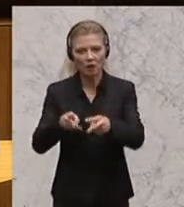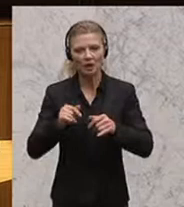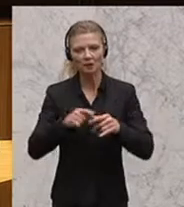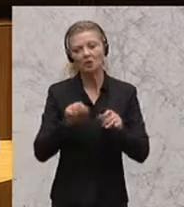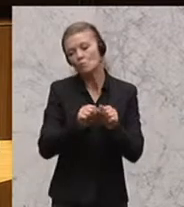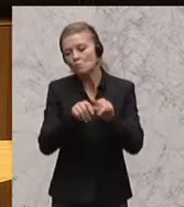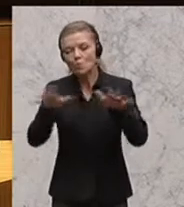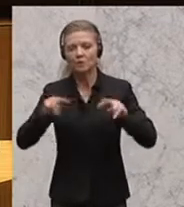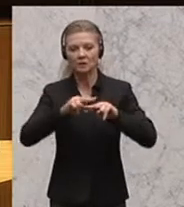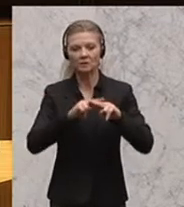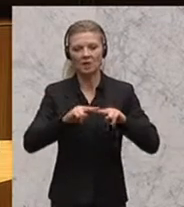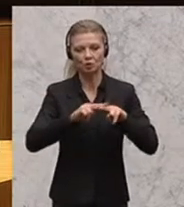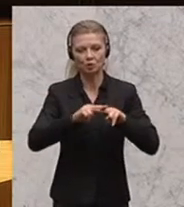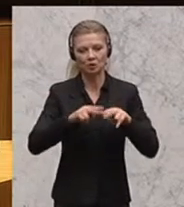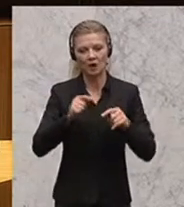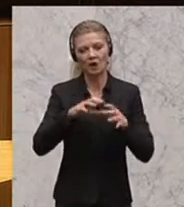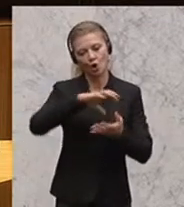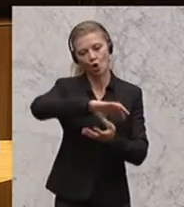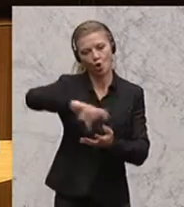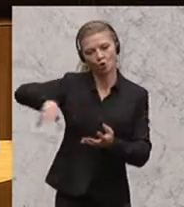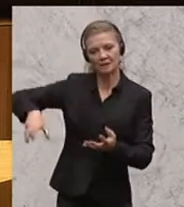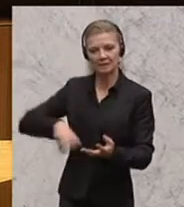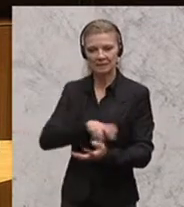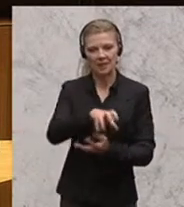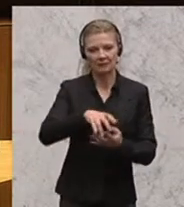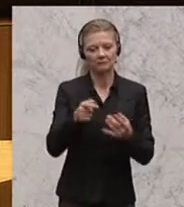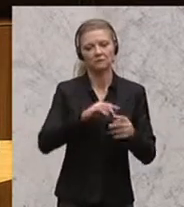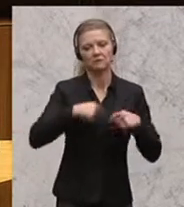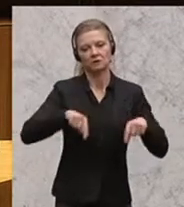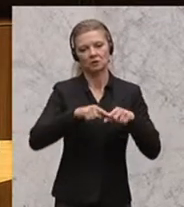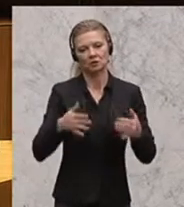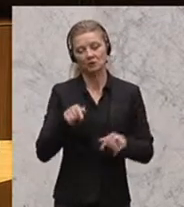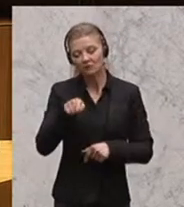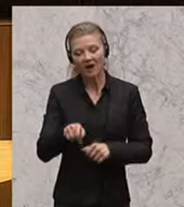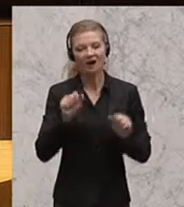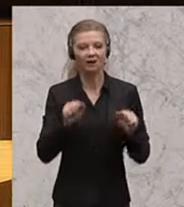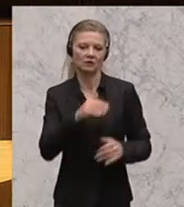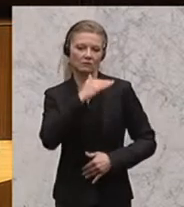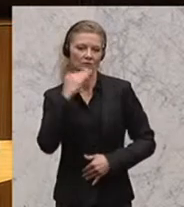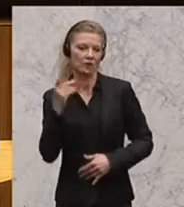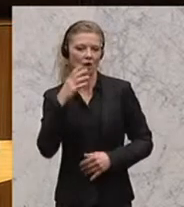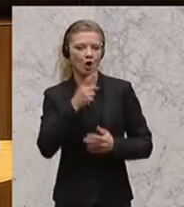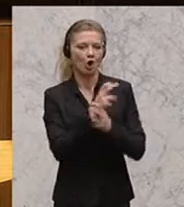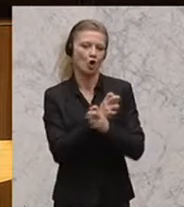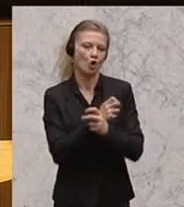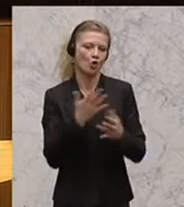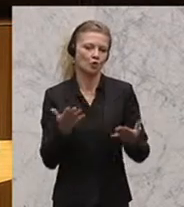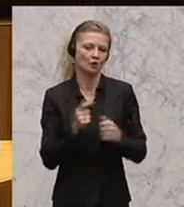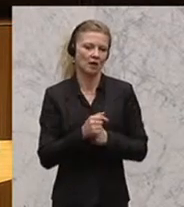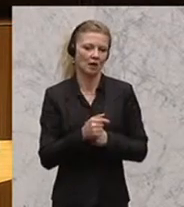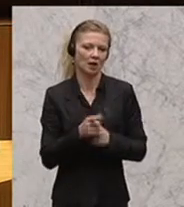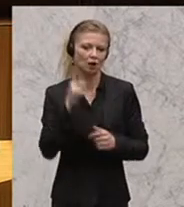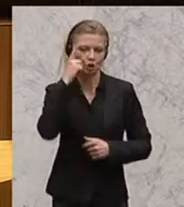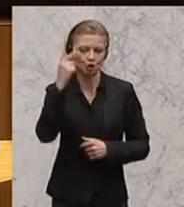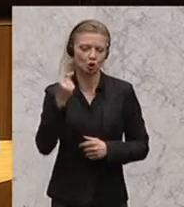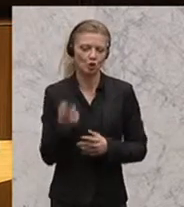Konzerngesellschaften. In diesem Bereich können Sie maßgeblich das österreichische Steueraufkommen sichern, aber nicht durch die Einführung der